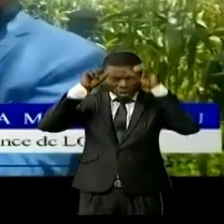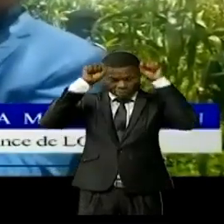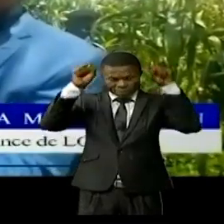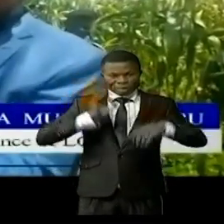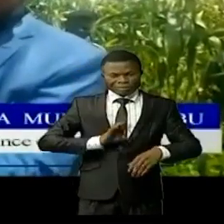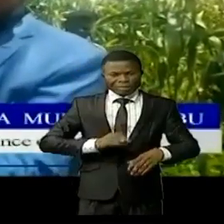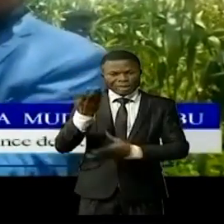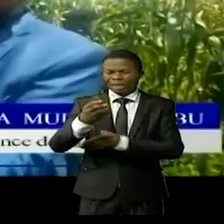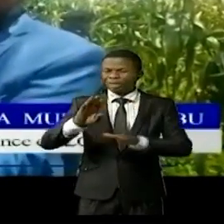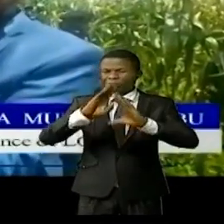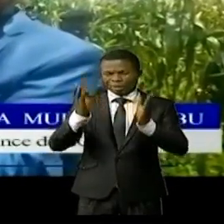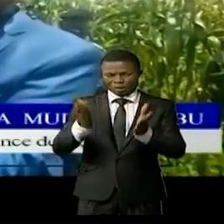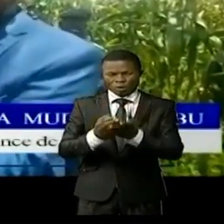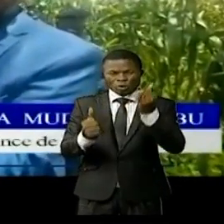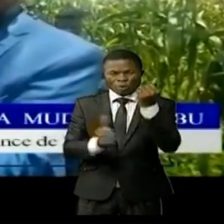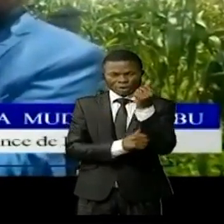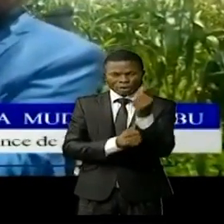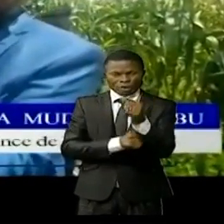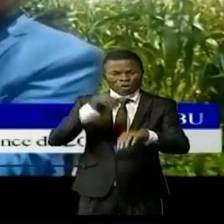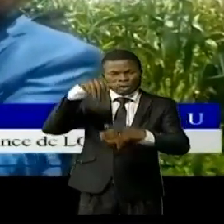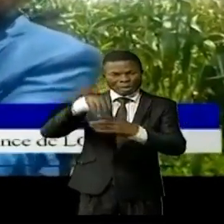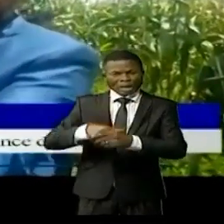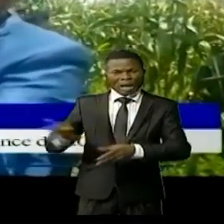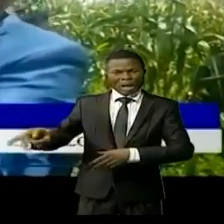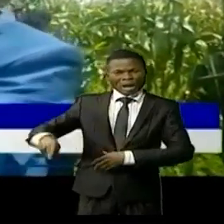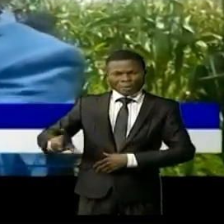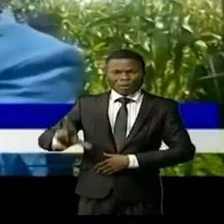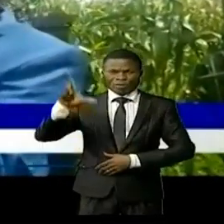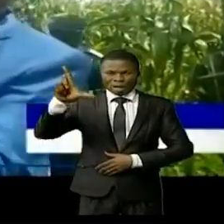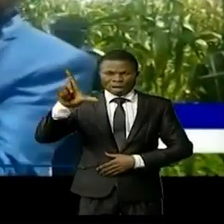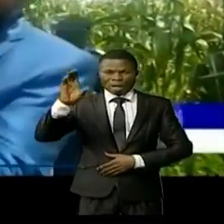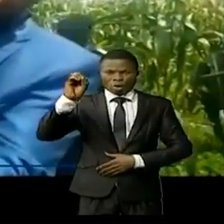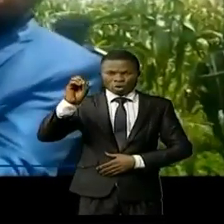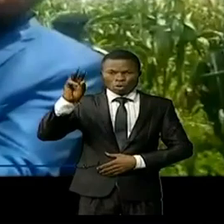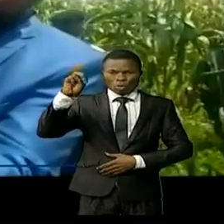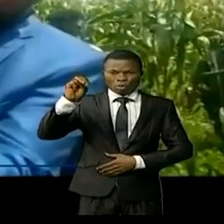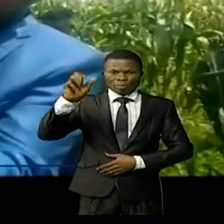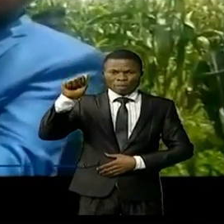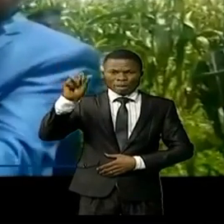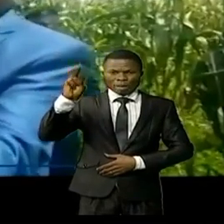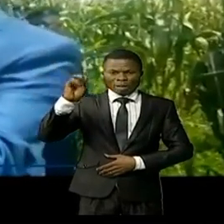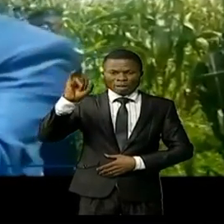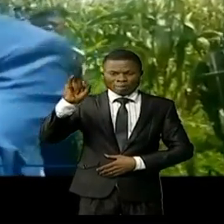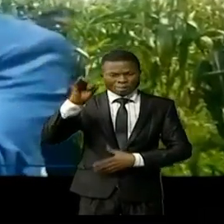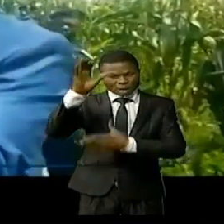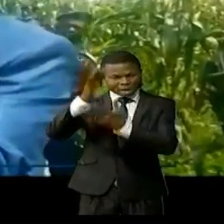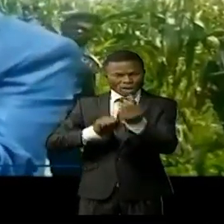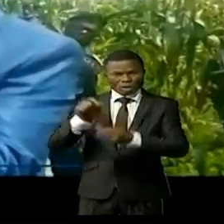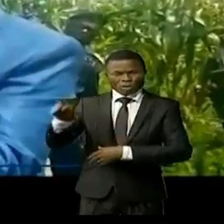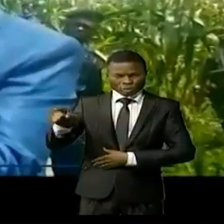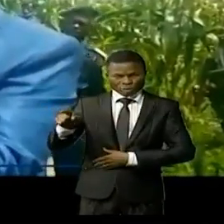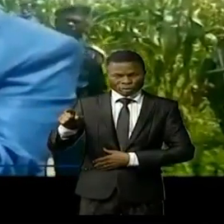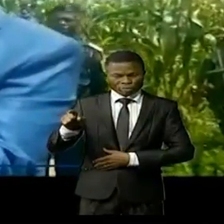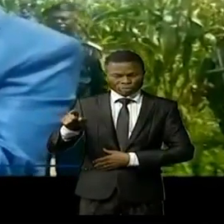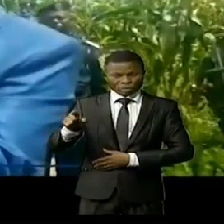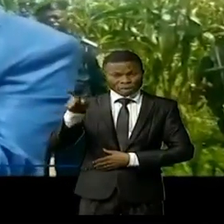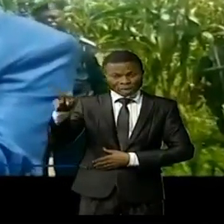la province de Lomamie. Je suis comme moi. Ici, j'ai à peu près